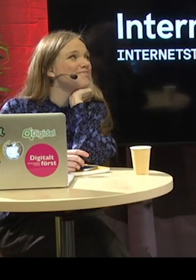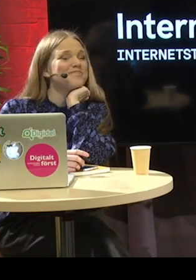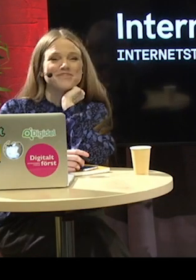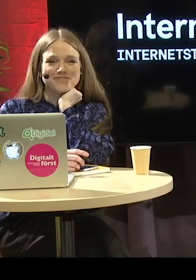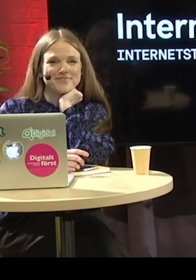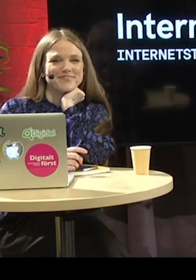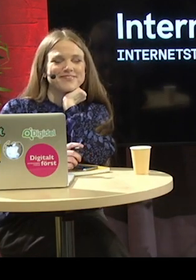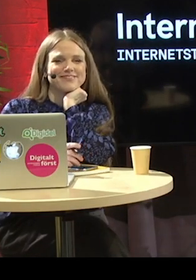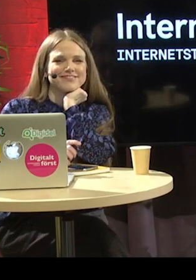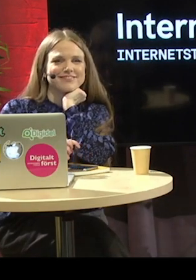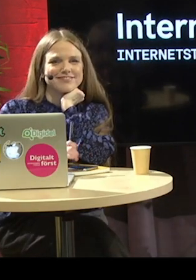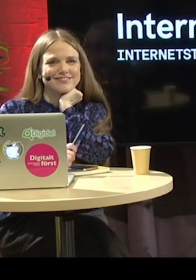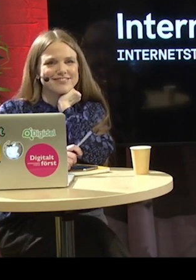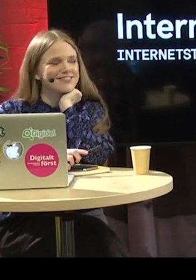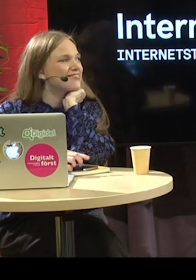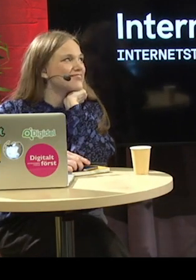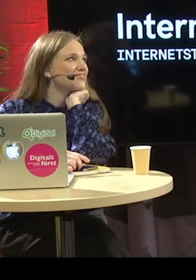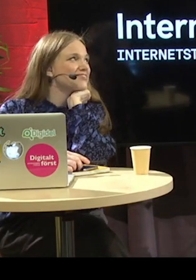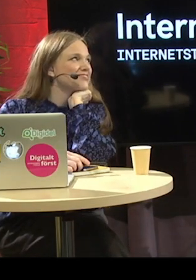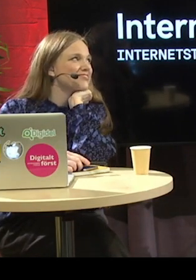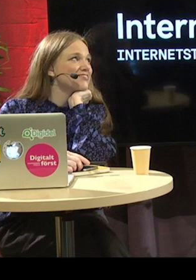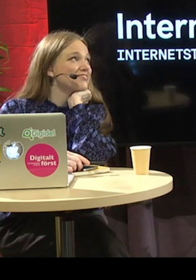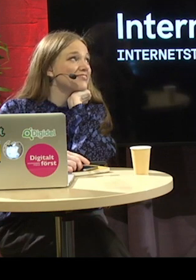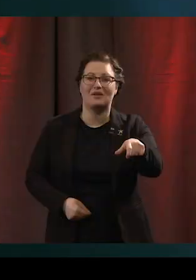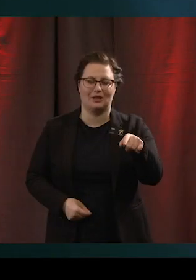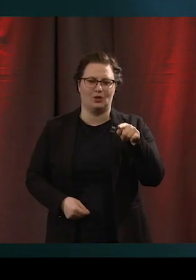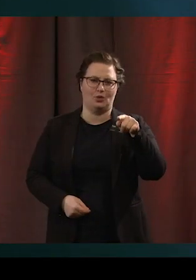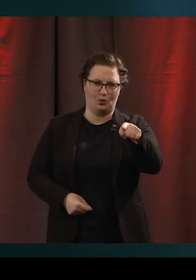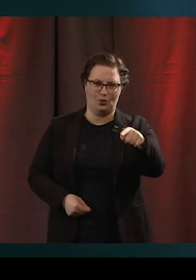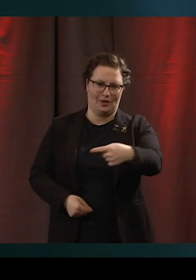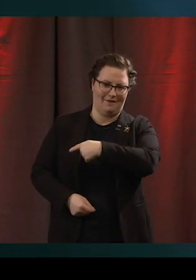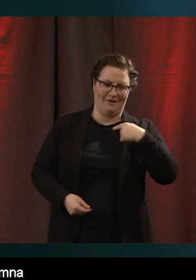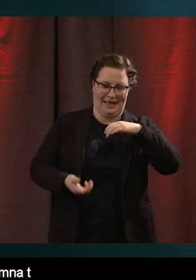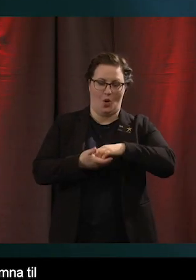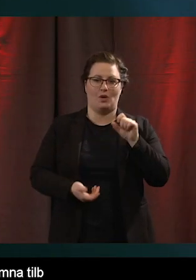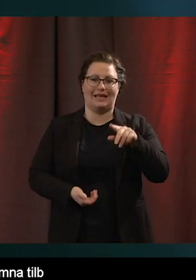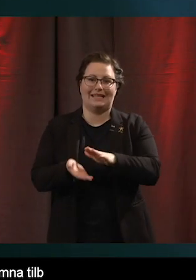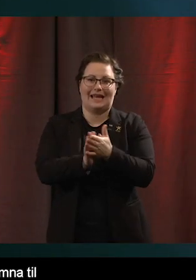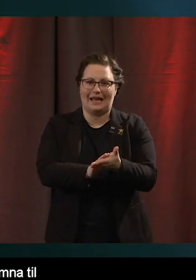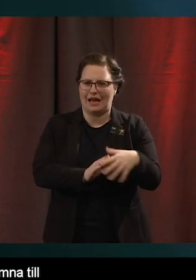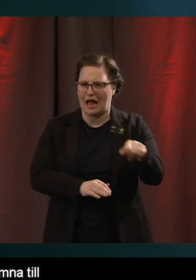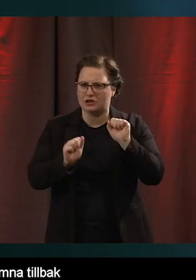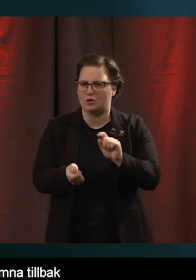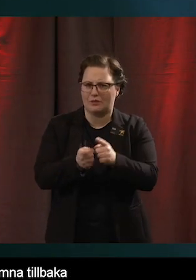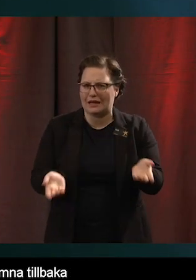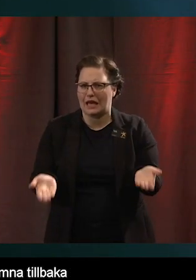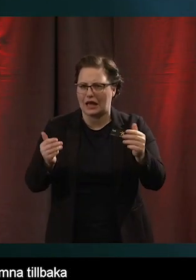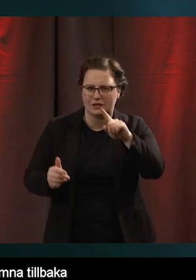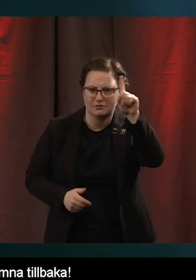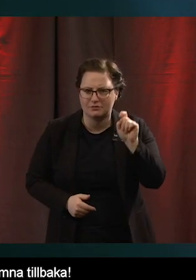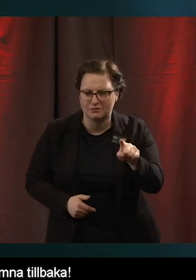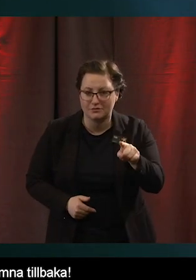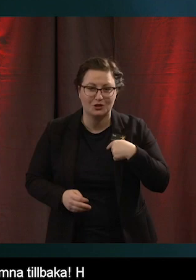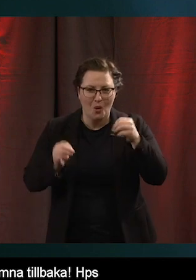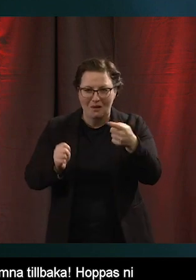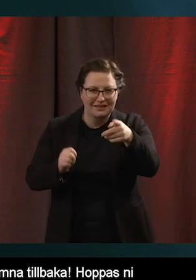Hej och välkomna tillbaka till spåret Du, vi och digitaliseringen skulle inte allt bli enklare. Jag hoppas att ni har